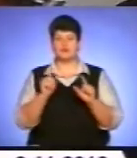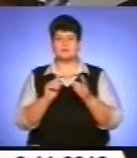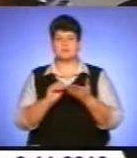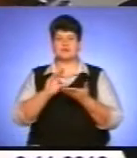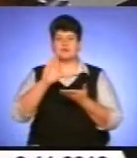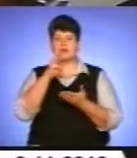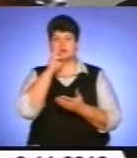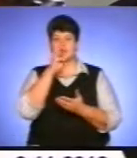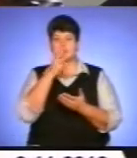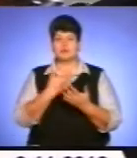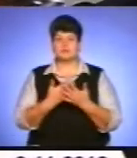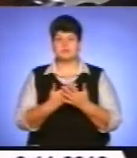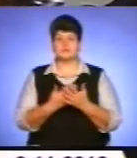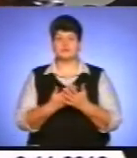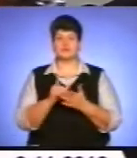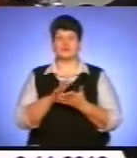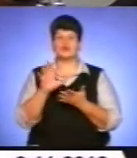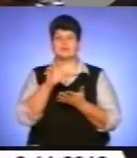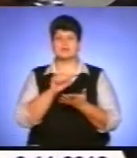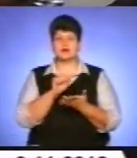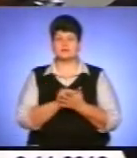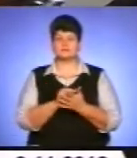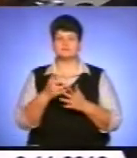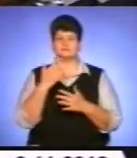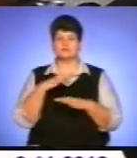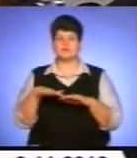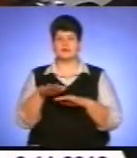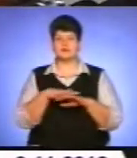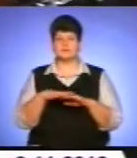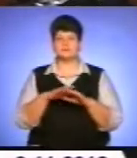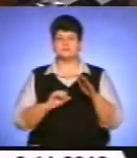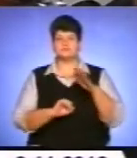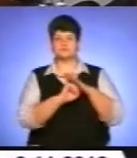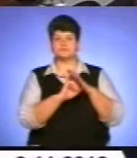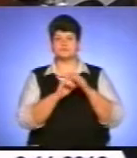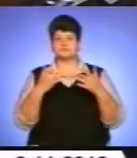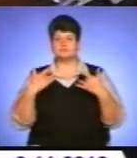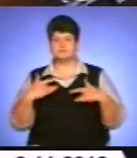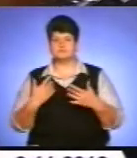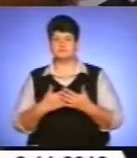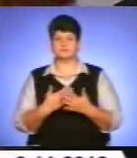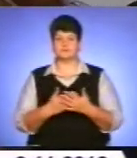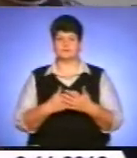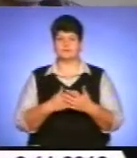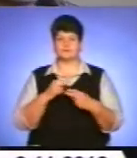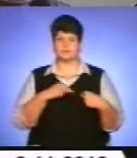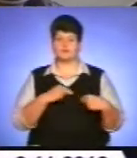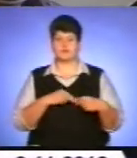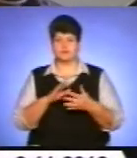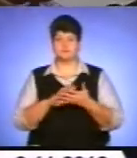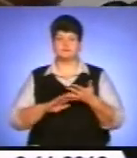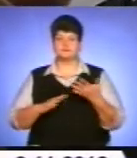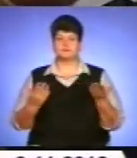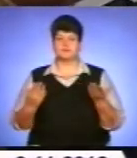ж рівня заробітної плати, щодо зайнятості населення, підстави щодо звільнення працівників і тому подібне.